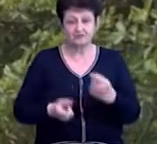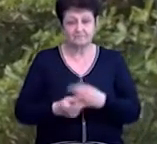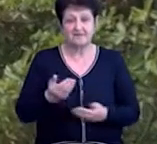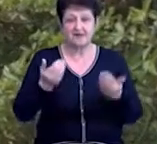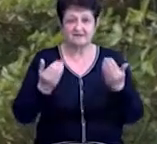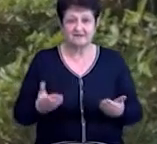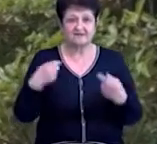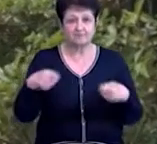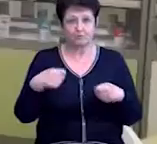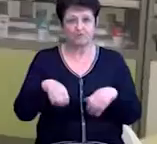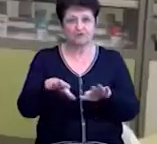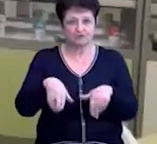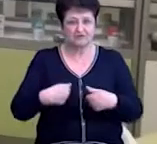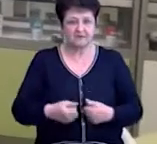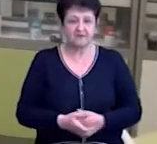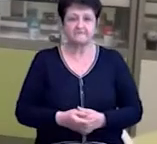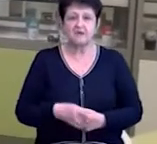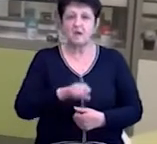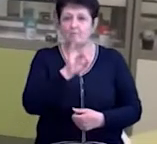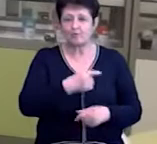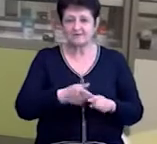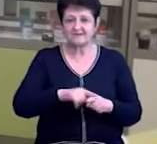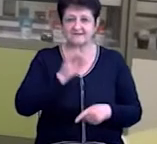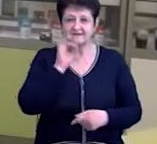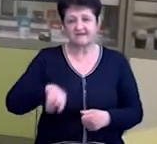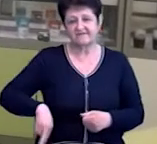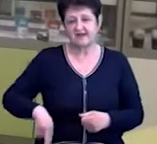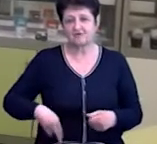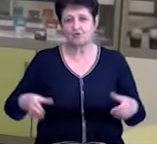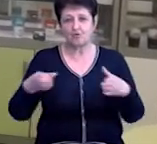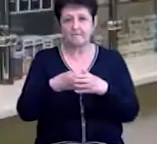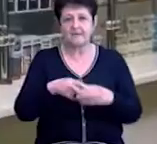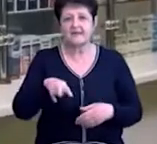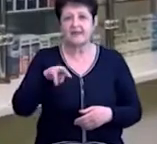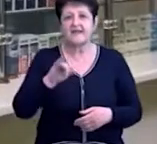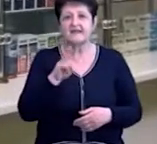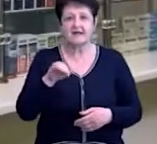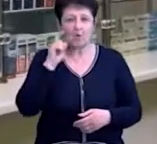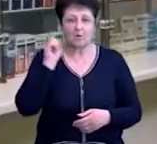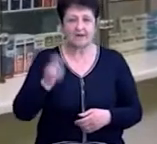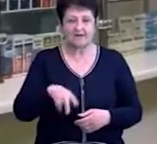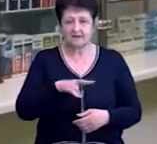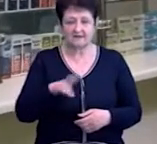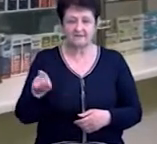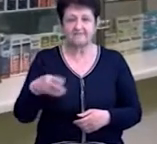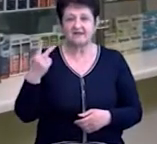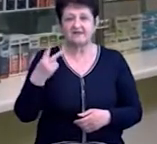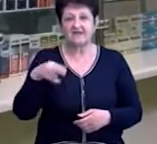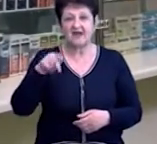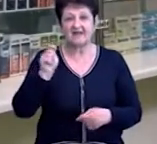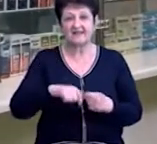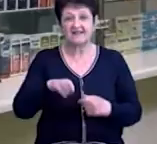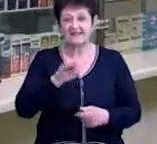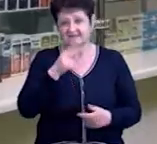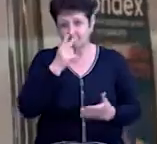зараз з продажу їх зняли. Про це Суспільному сказав директор компанії ліки України Ігор Назаренко. Два тести з